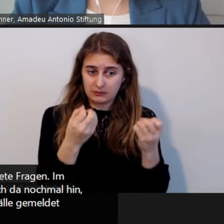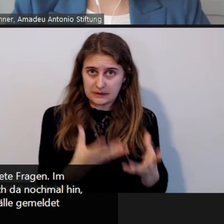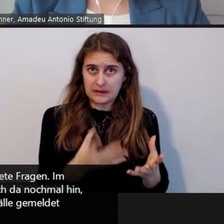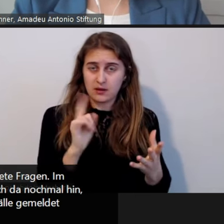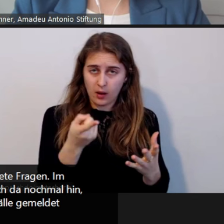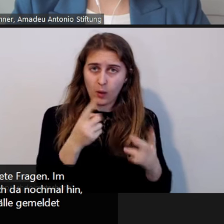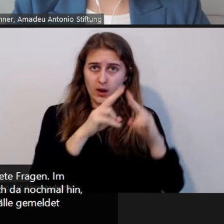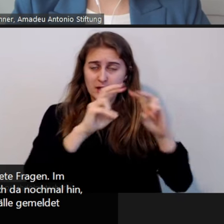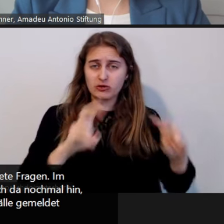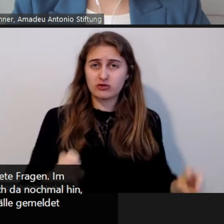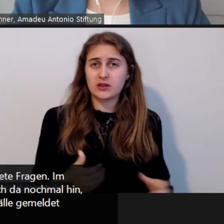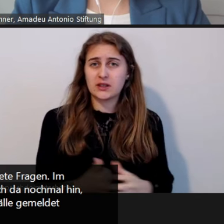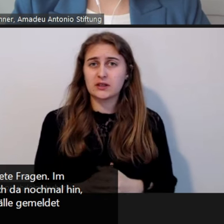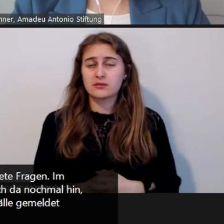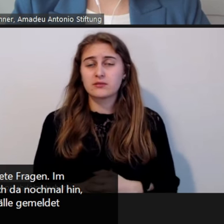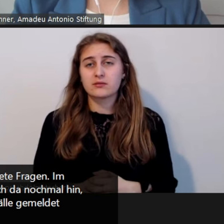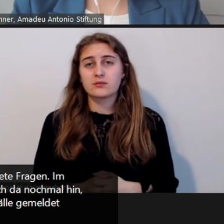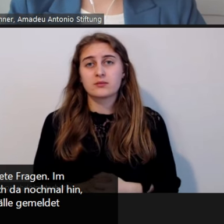zum Beispiel